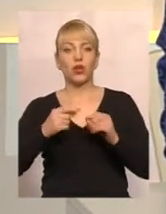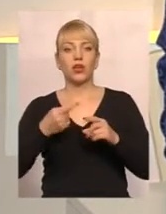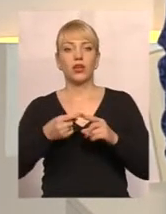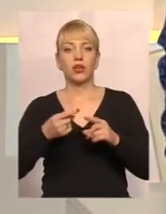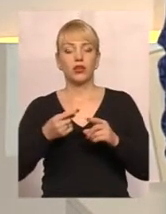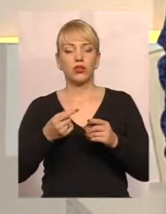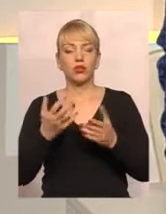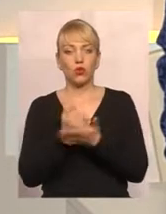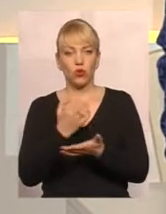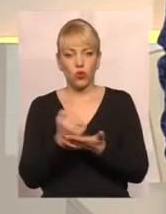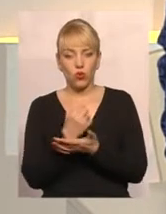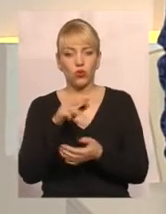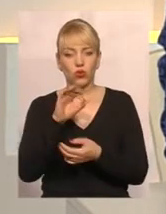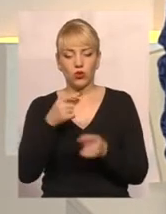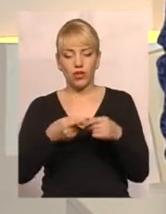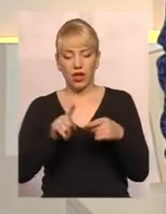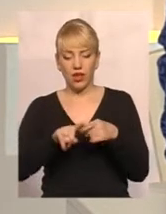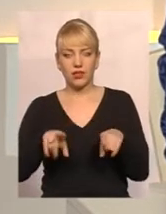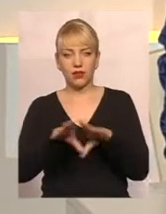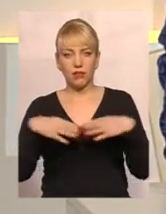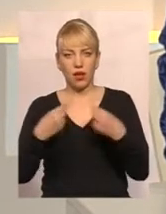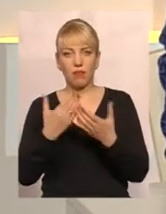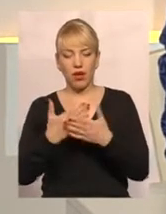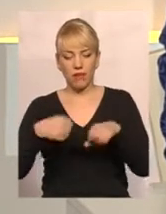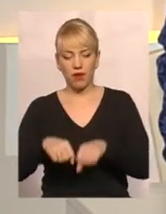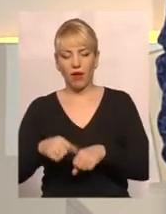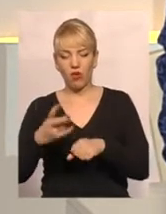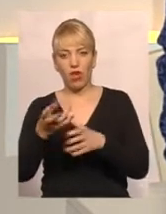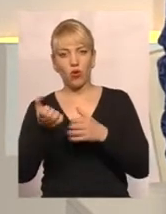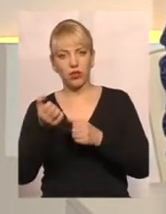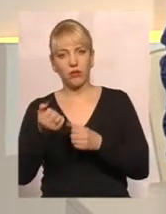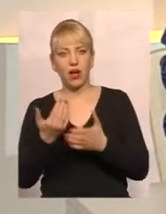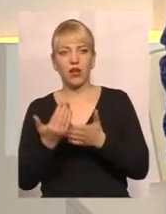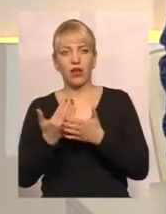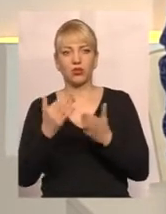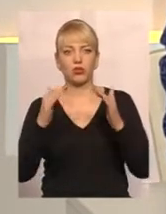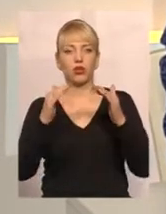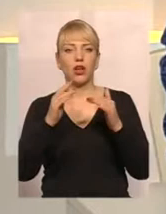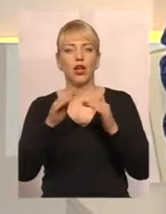ця родина має право на отримання субсидій. А якщо житло орендоване?